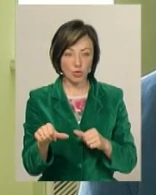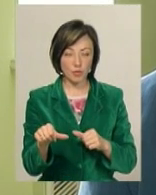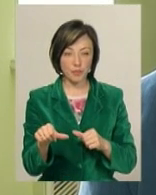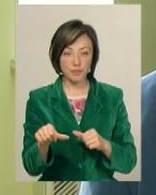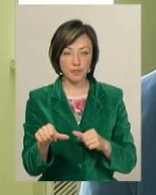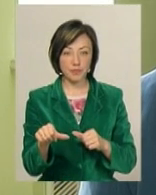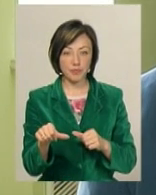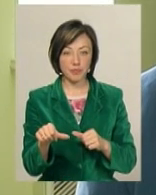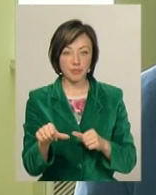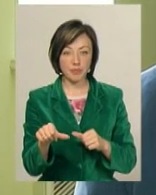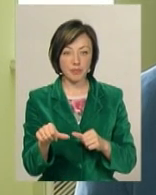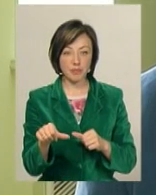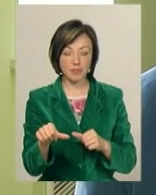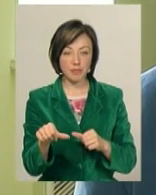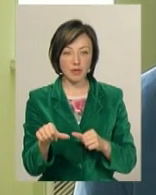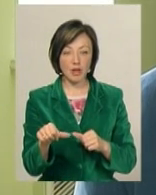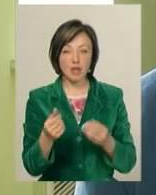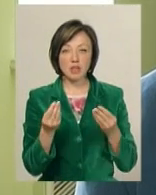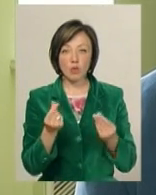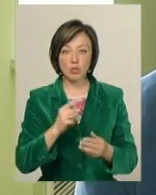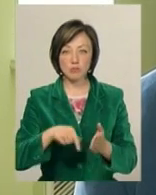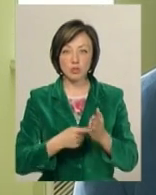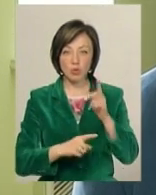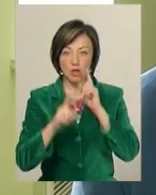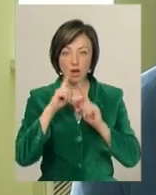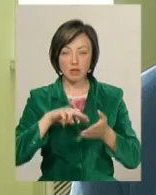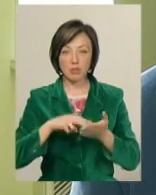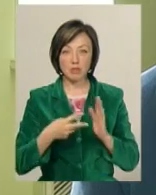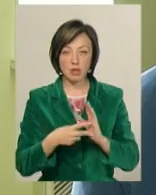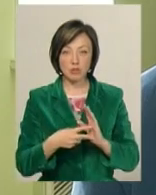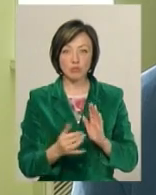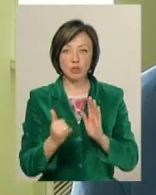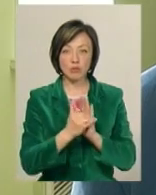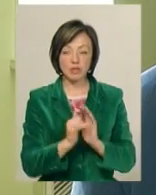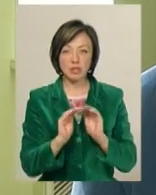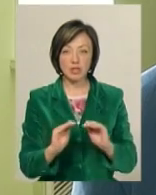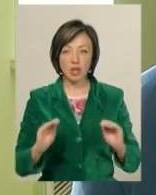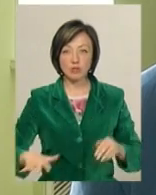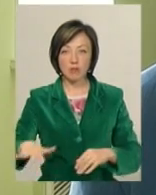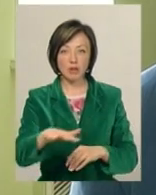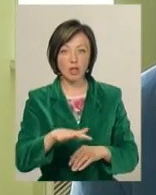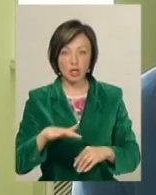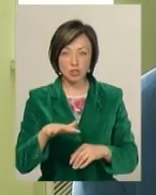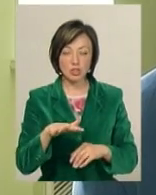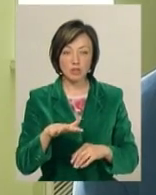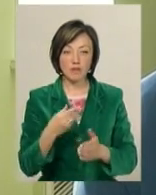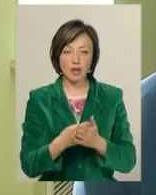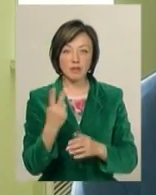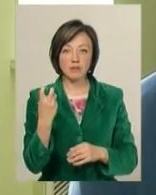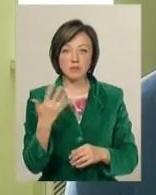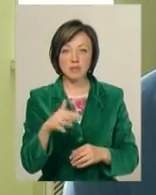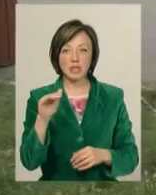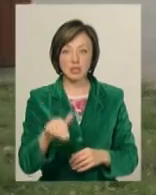за кошти Хмельницької міської ради передбачено встановити дитячий майданчик вартістю 250